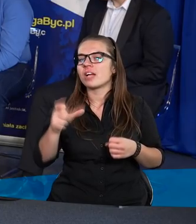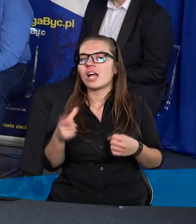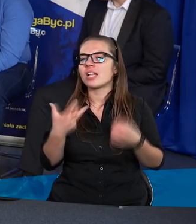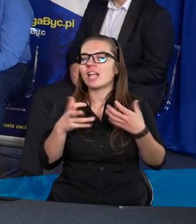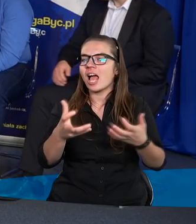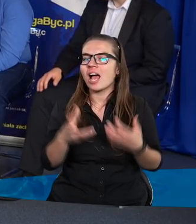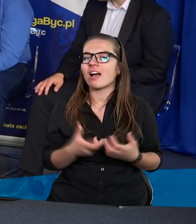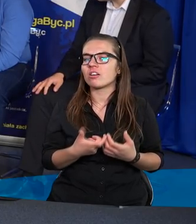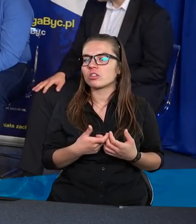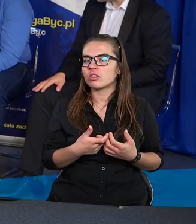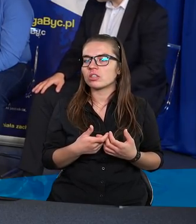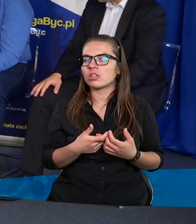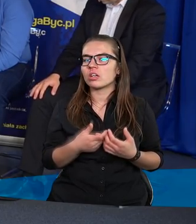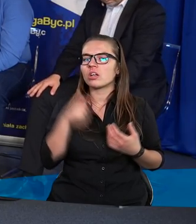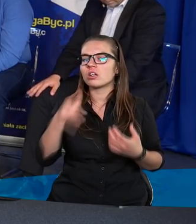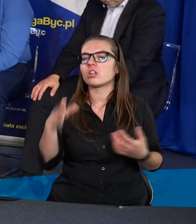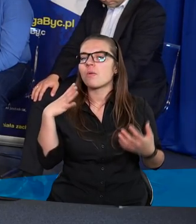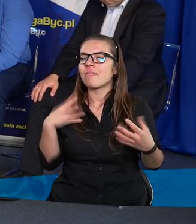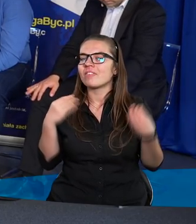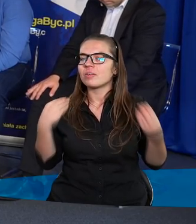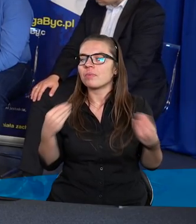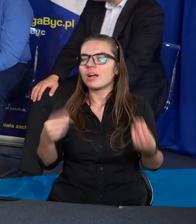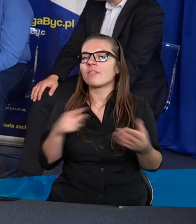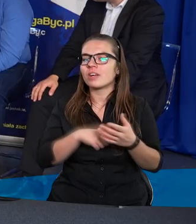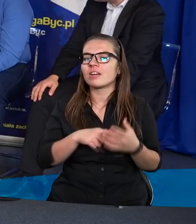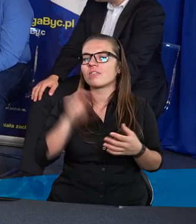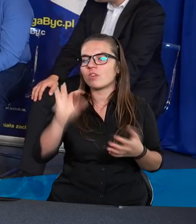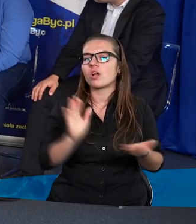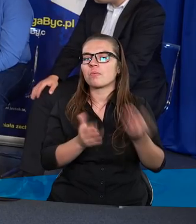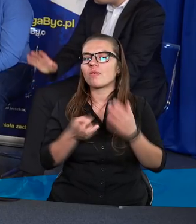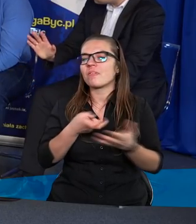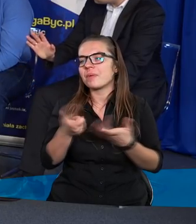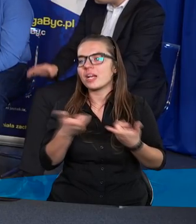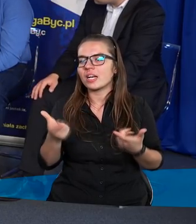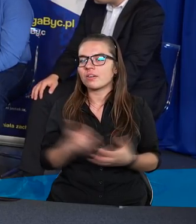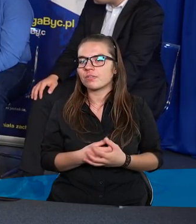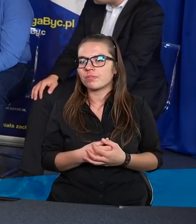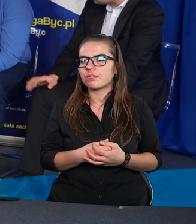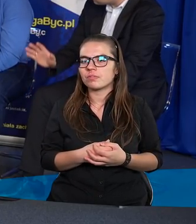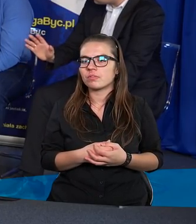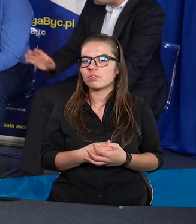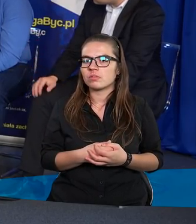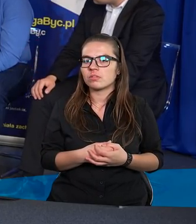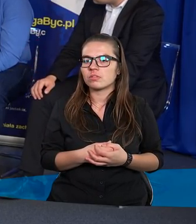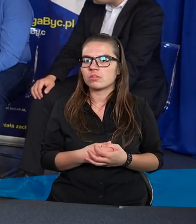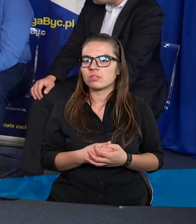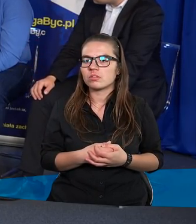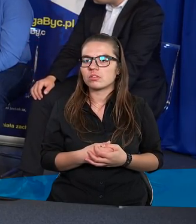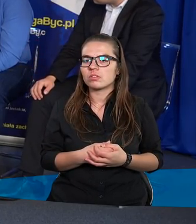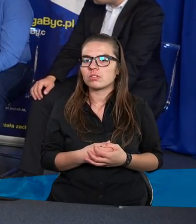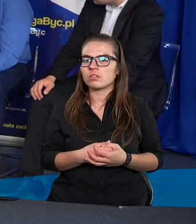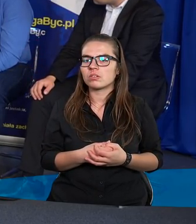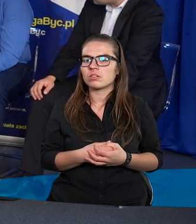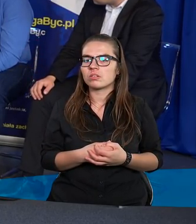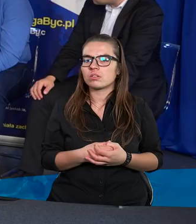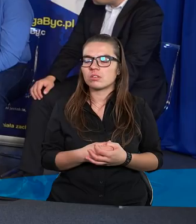miecze. Pan Bóg mówi, to ja ich swoimi sposobami wypędzę. Więc ten rozlew krwi,